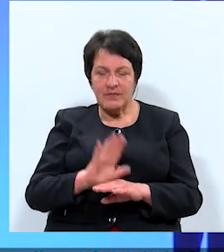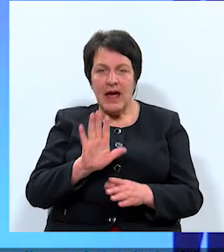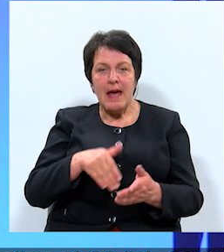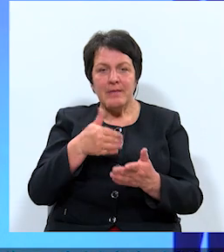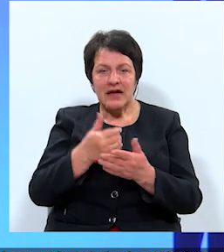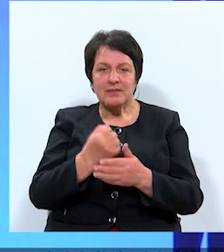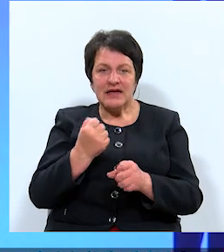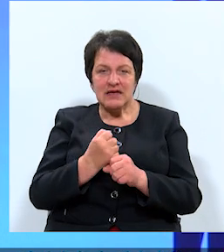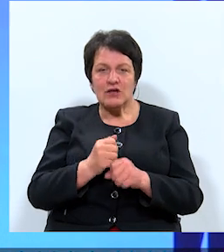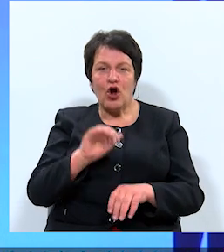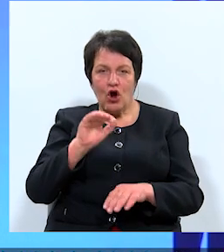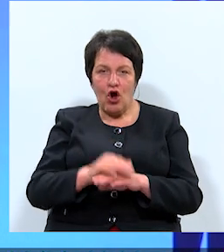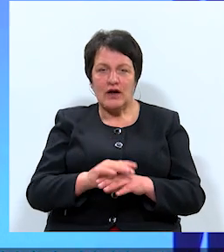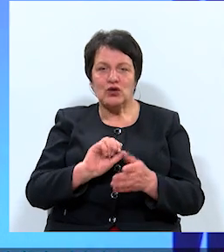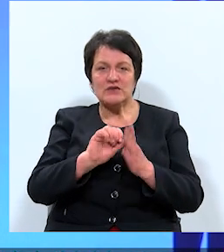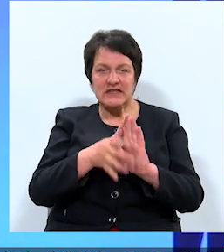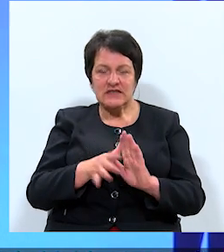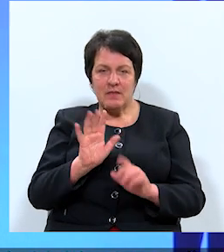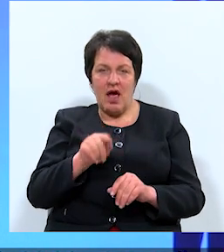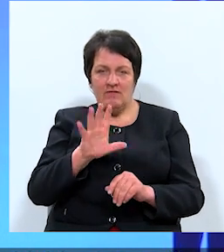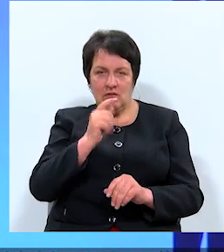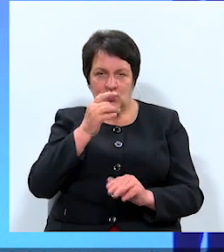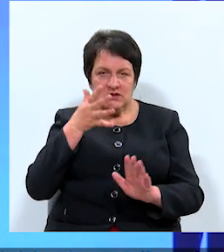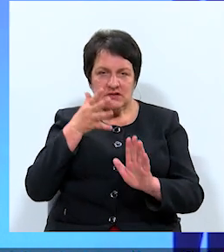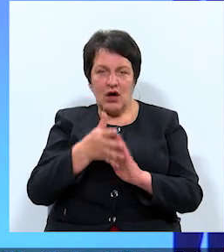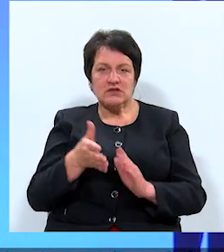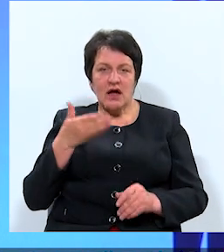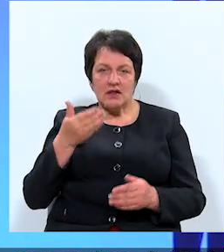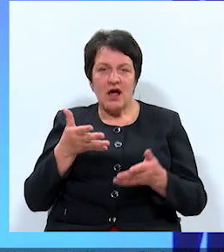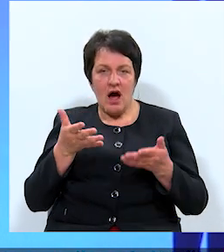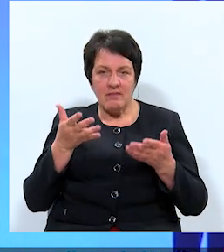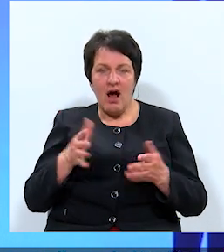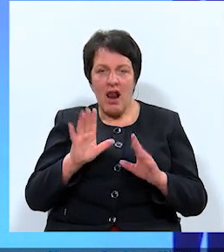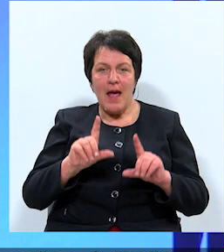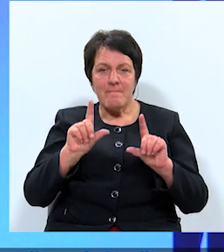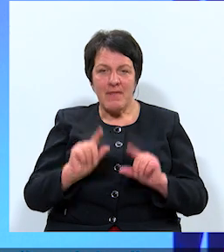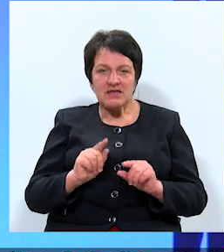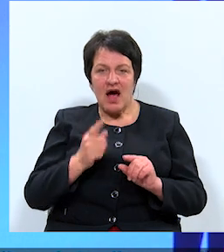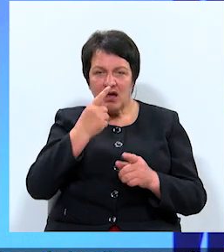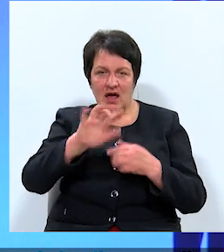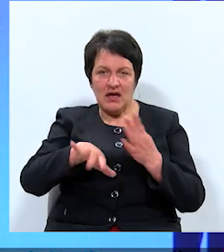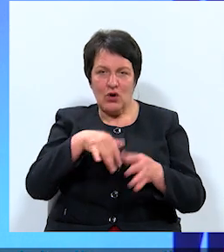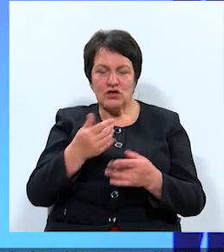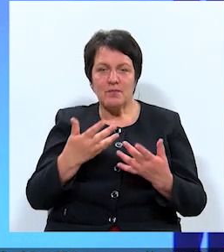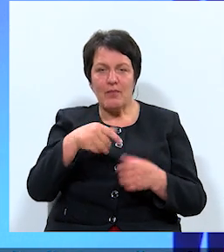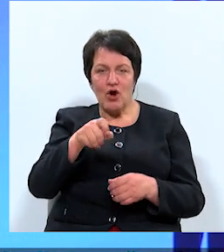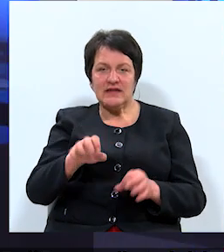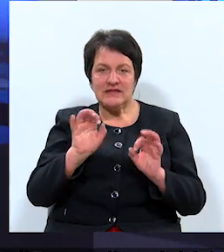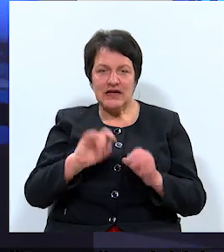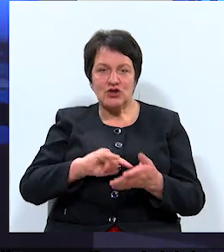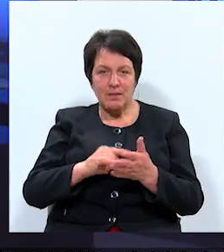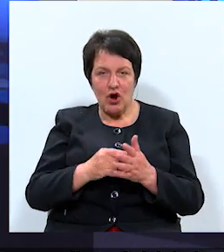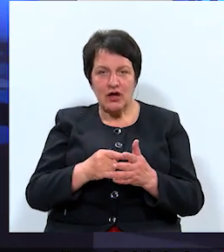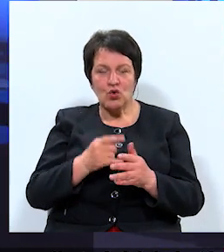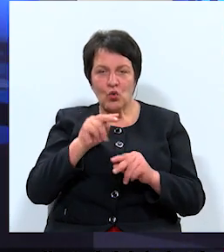izstrādāt konkrētu sistēmu, lai viņa būtu caurskatāma, lai mazāk iejauktos politiķi tieši projektu uzraudzībā